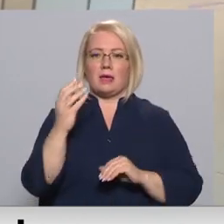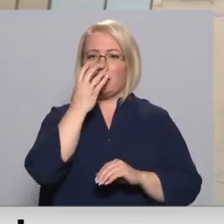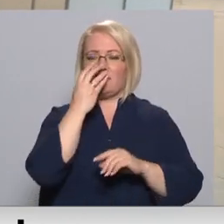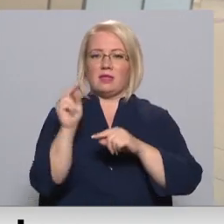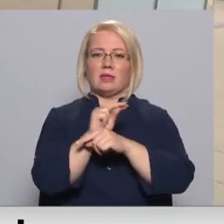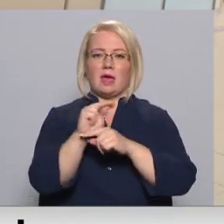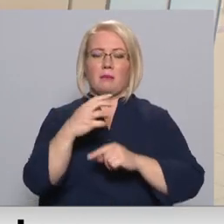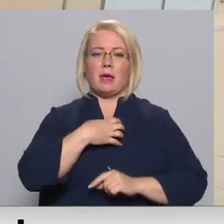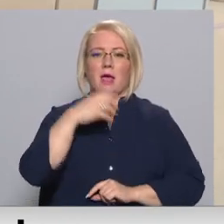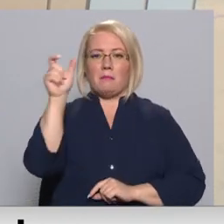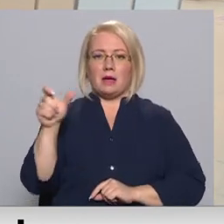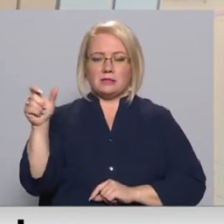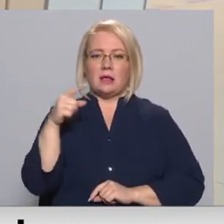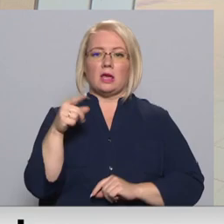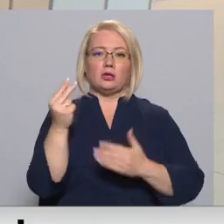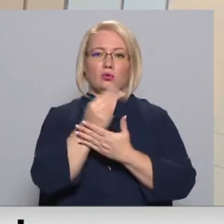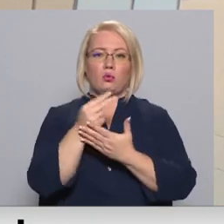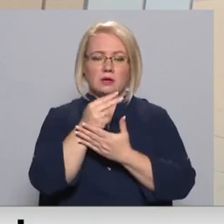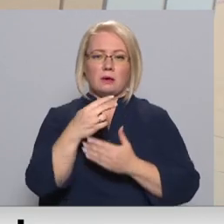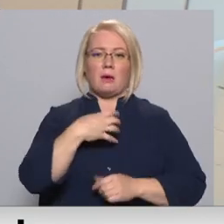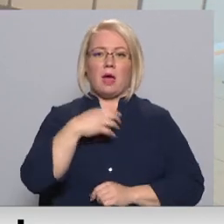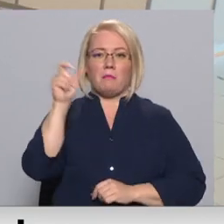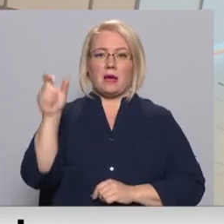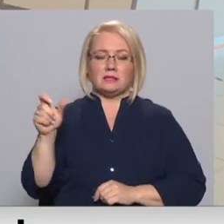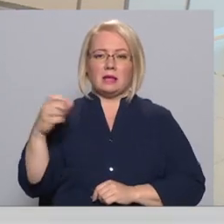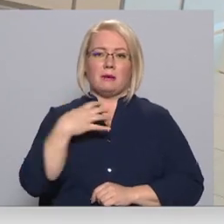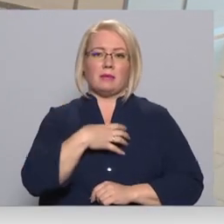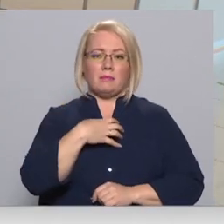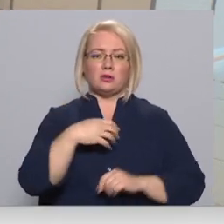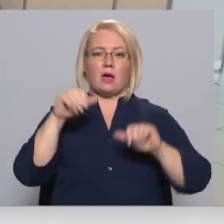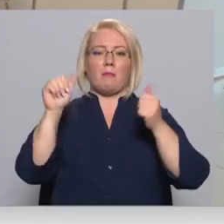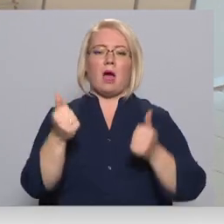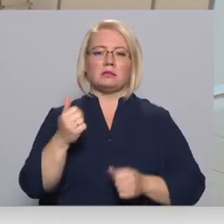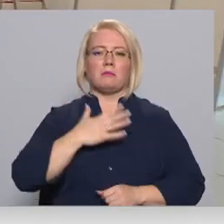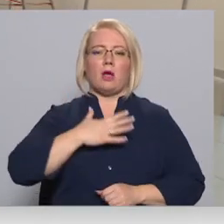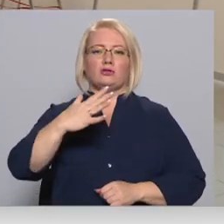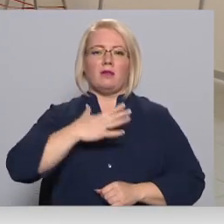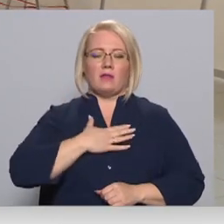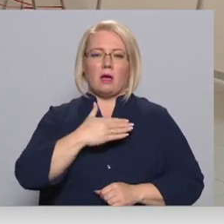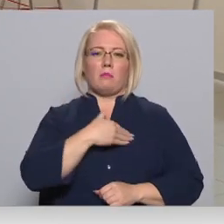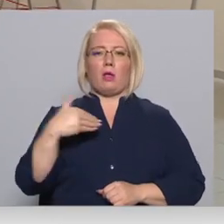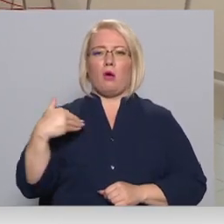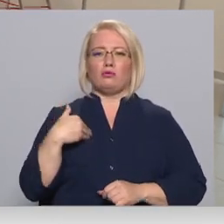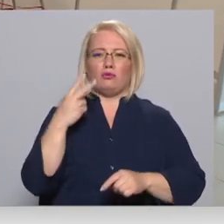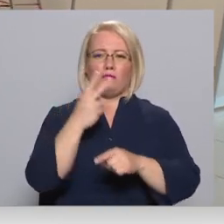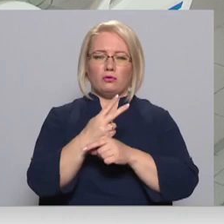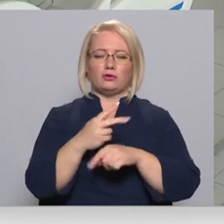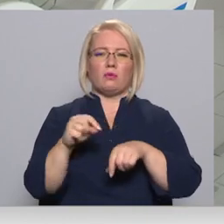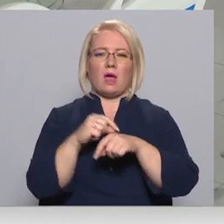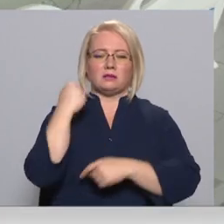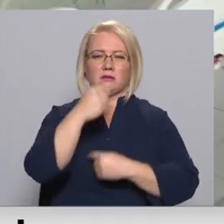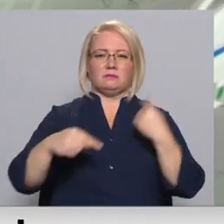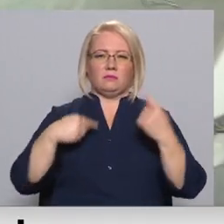pacienti, kas nozīmē pacienti, kuriem nepieciešama mācīlīga plauša ventilācija, plauša funkcijas un asīmes izdodrošināšana.